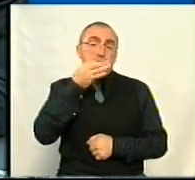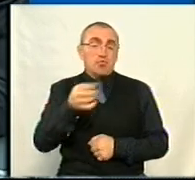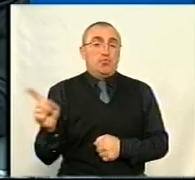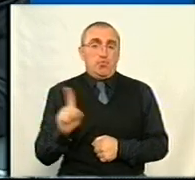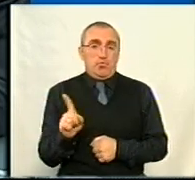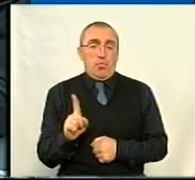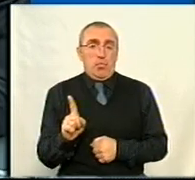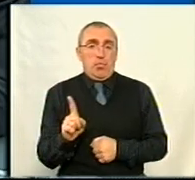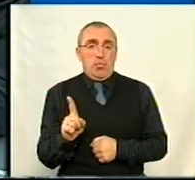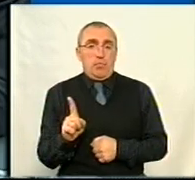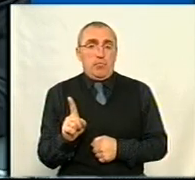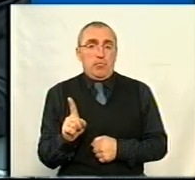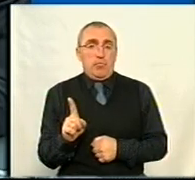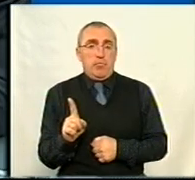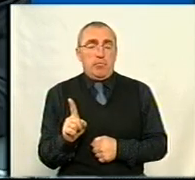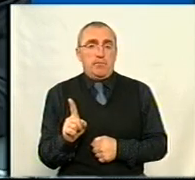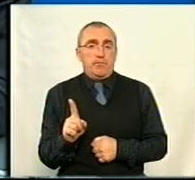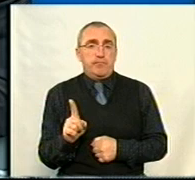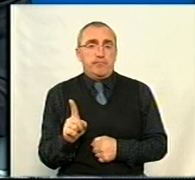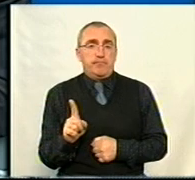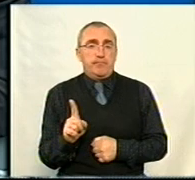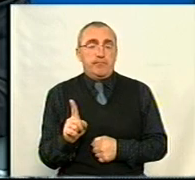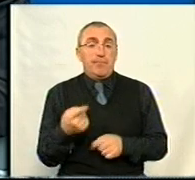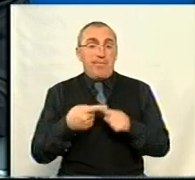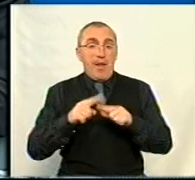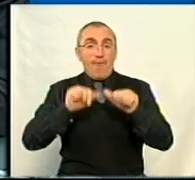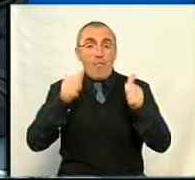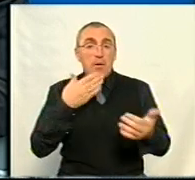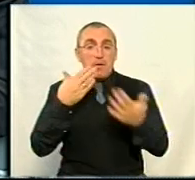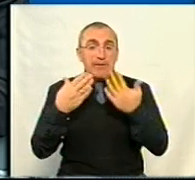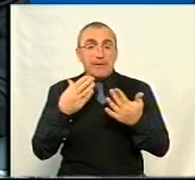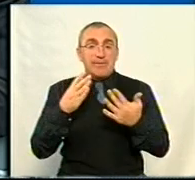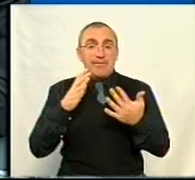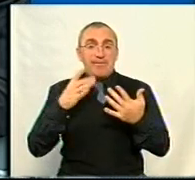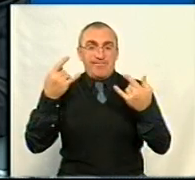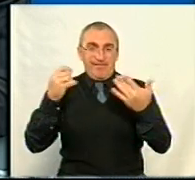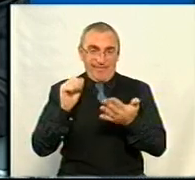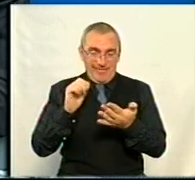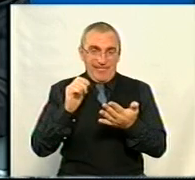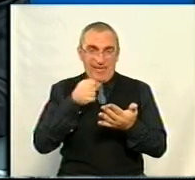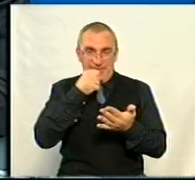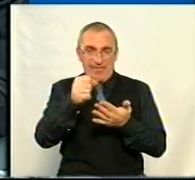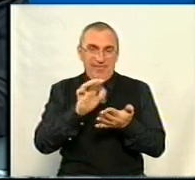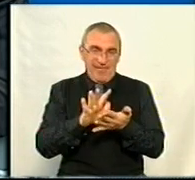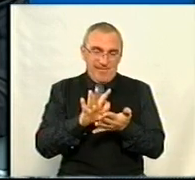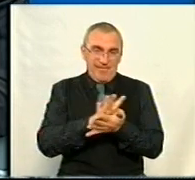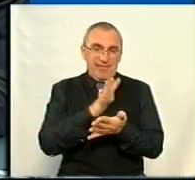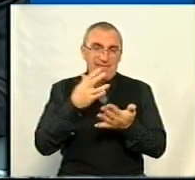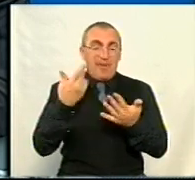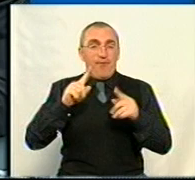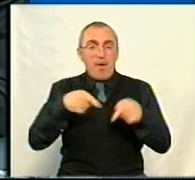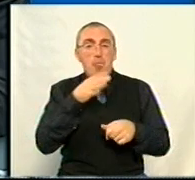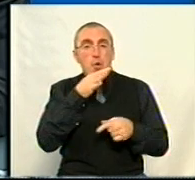така форма спілкування зі ЗМІ цілком адекватно є і в вимогах часу.